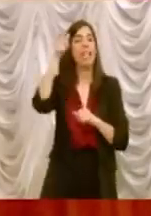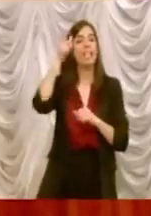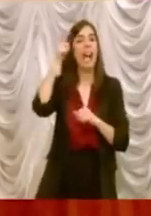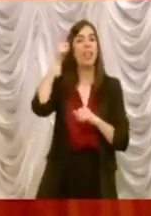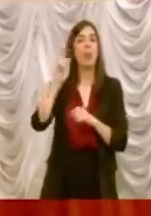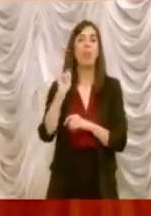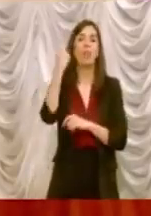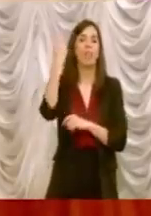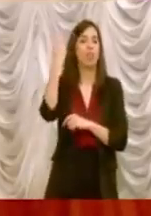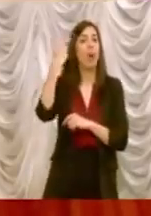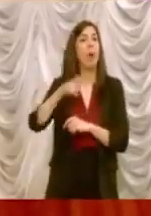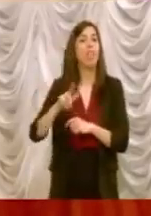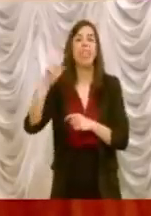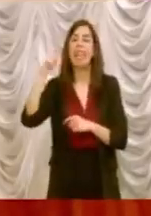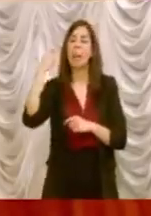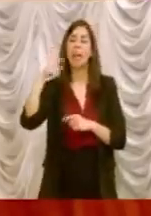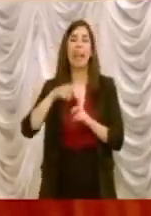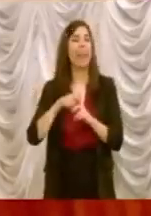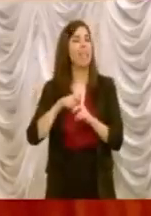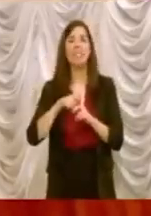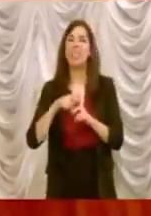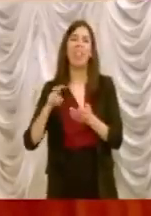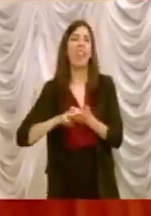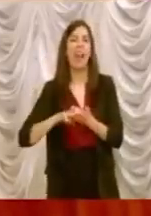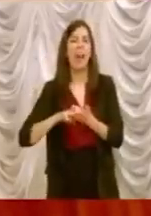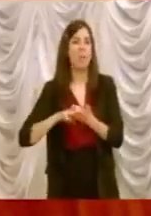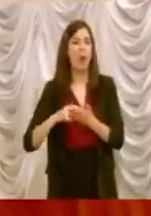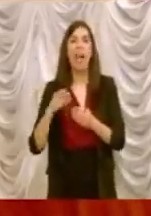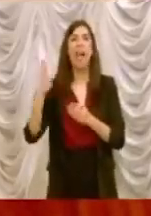Stato è più forte della criminalità, lo Stato è più forte del caporalato.